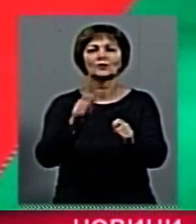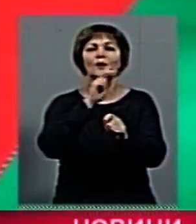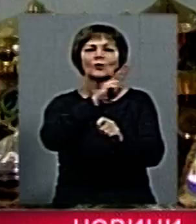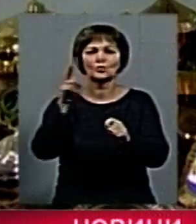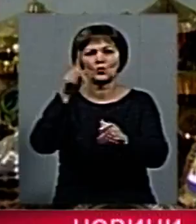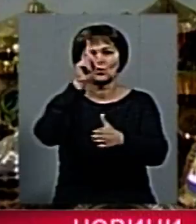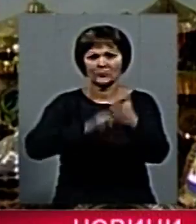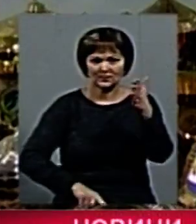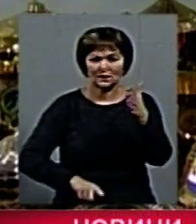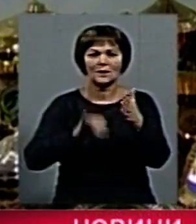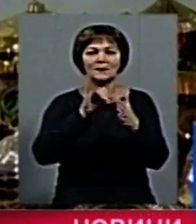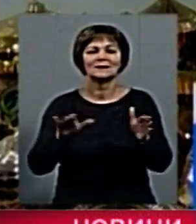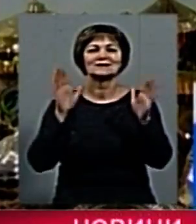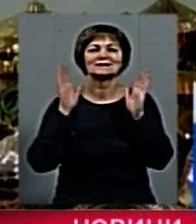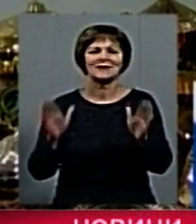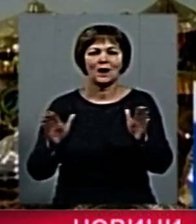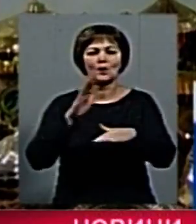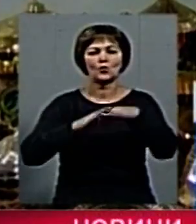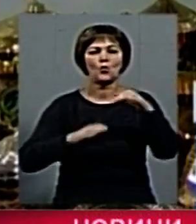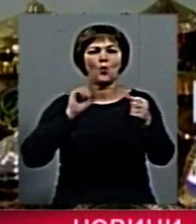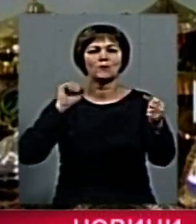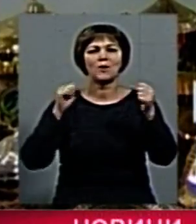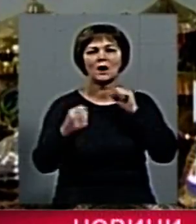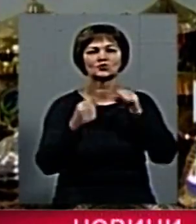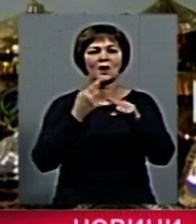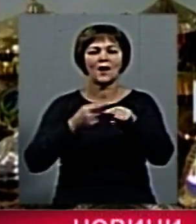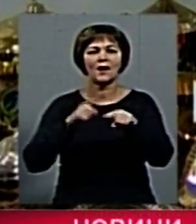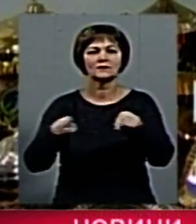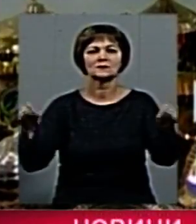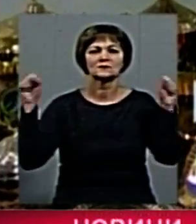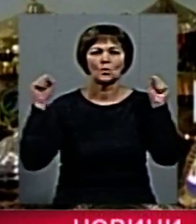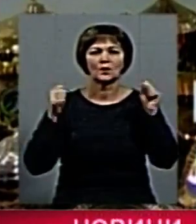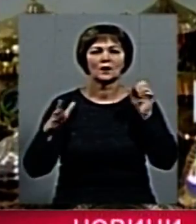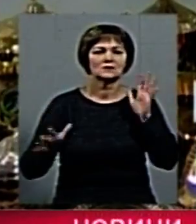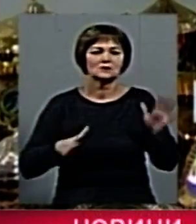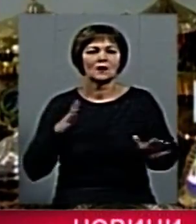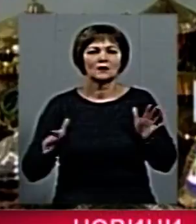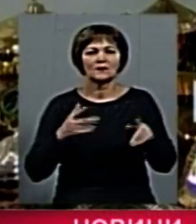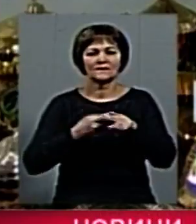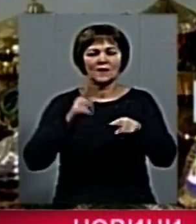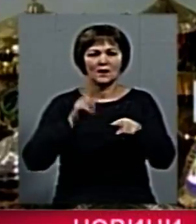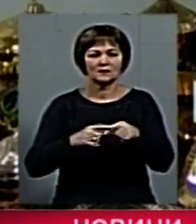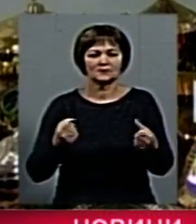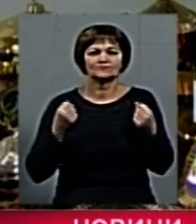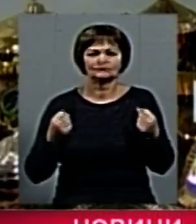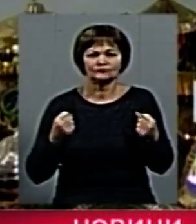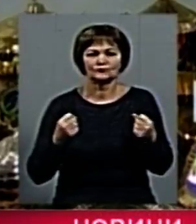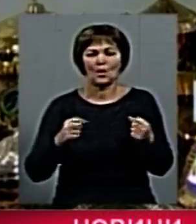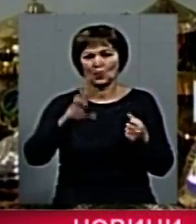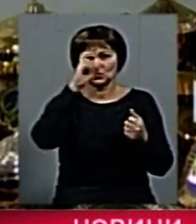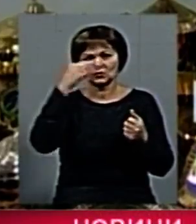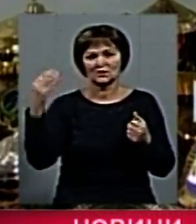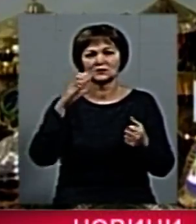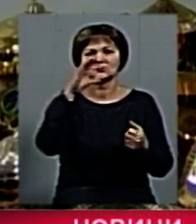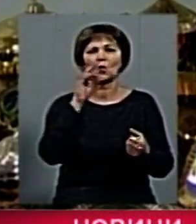впевнені. І саме рукопашний бій – це той вид спорту, який загартовує по Сократу. Держава Сократа